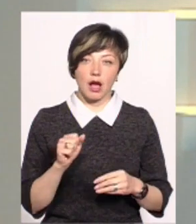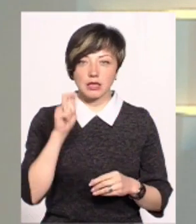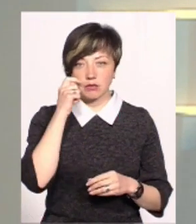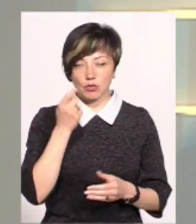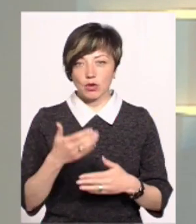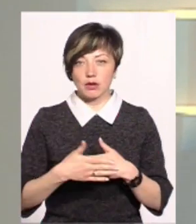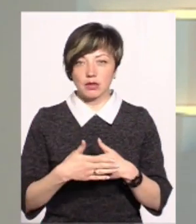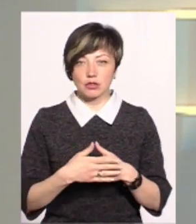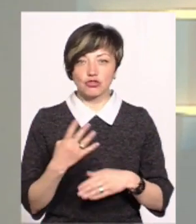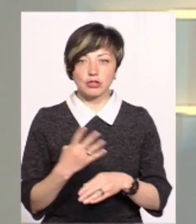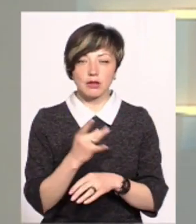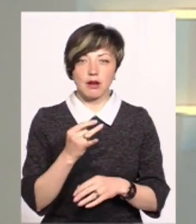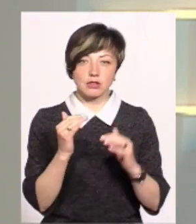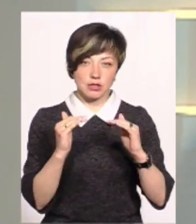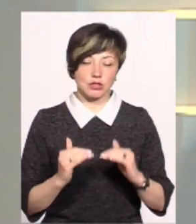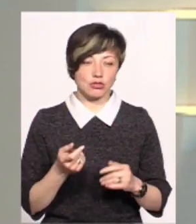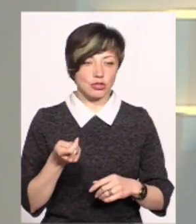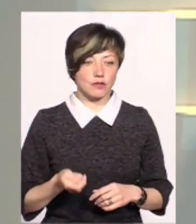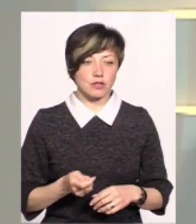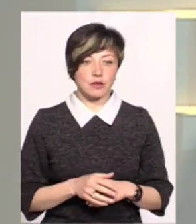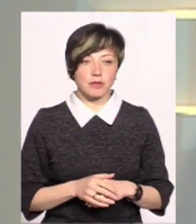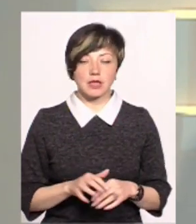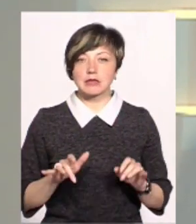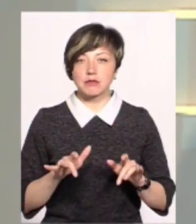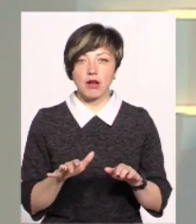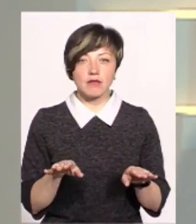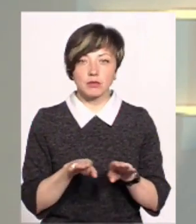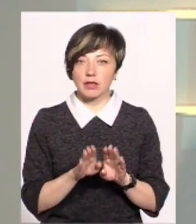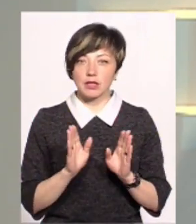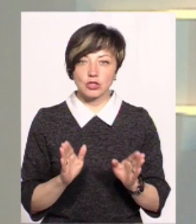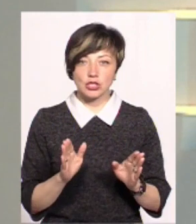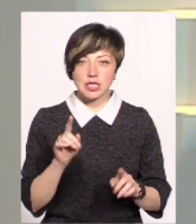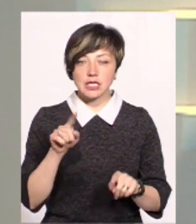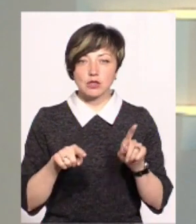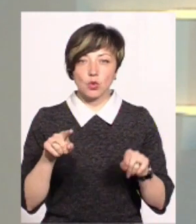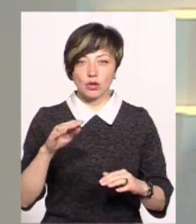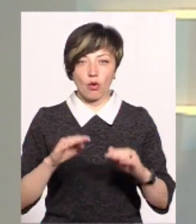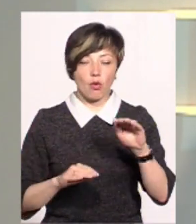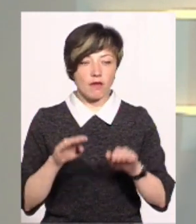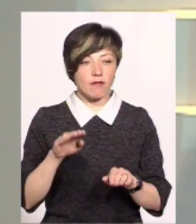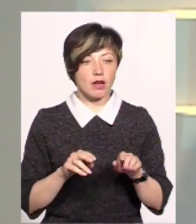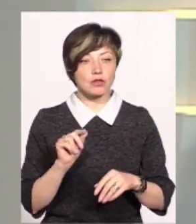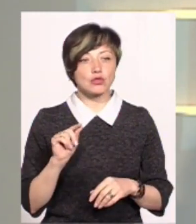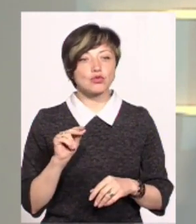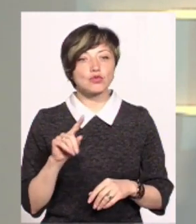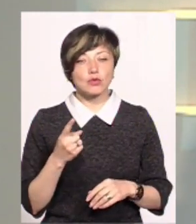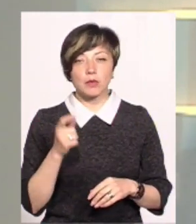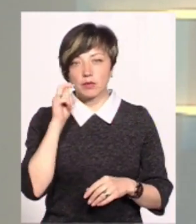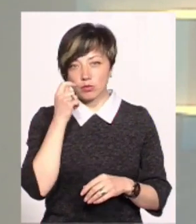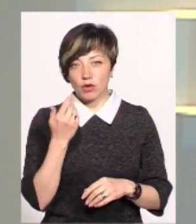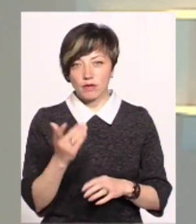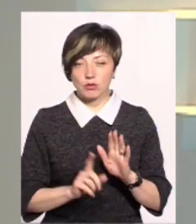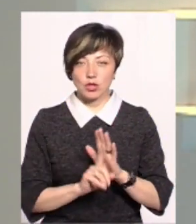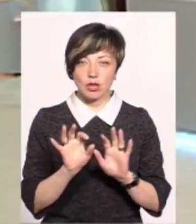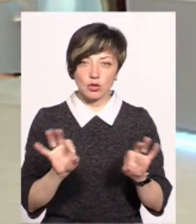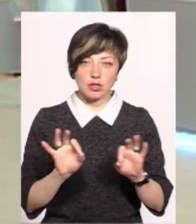а цибуля майже у четверо. Справа схожа не в самих лише сезонних коливаннях. А в чому ж іще? Про цибулю ви вже